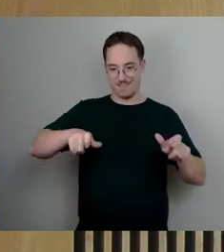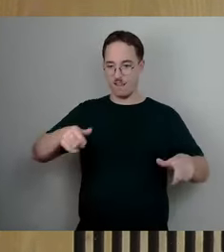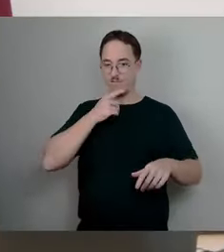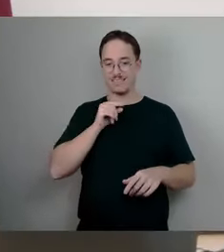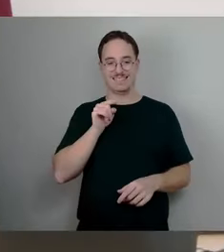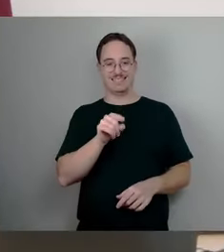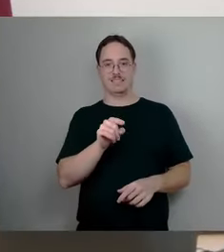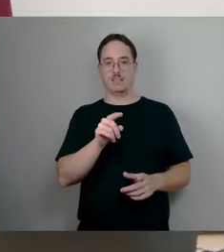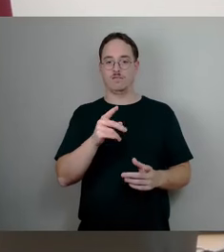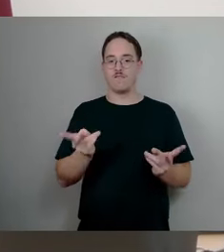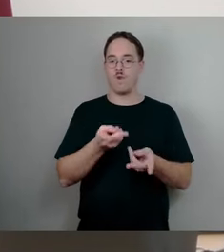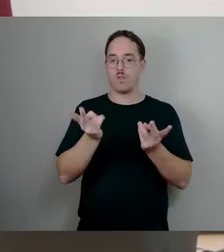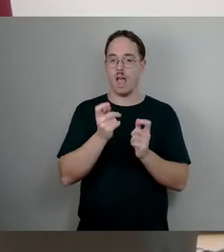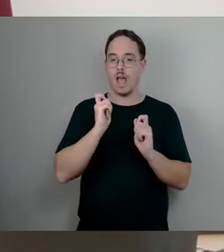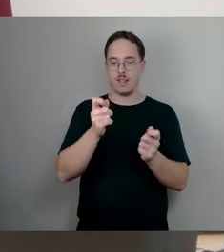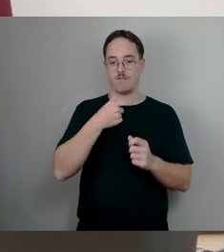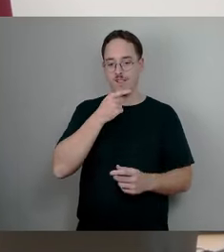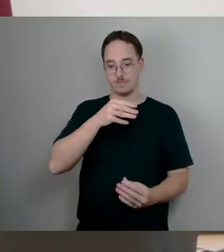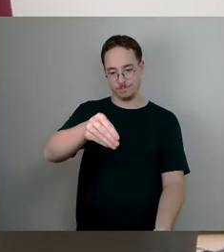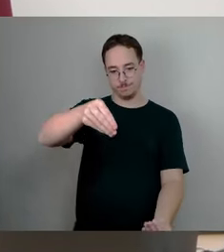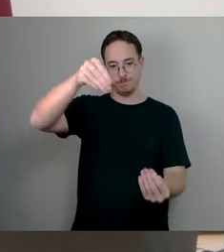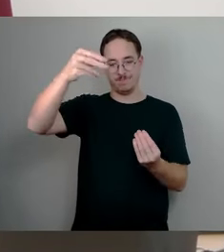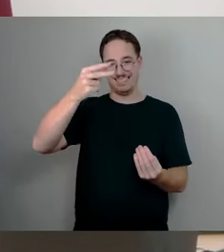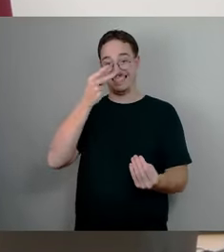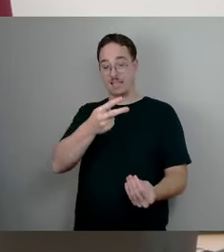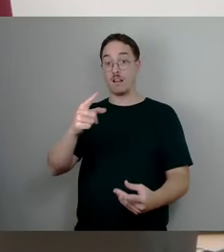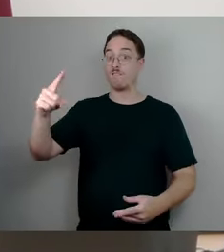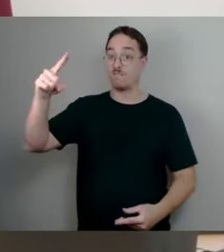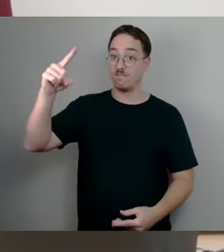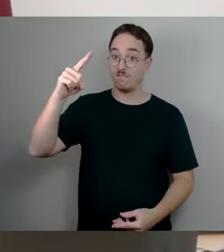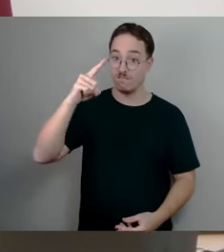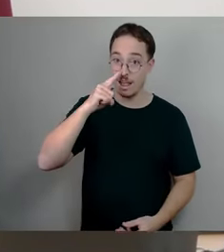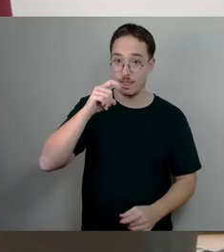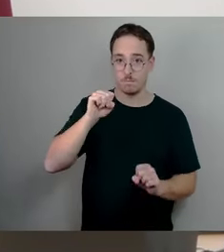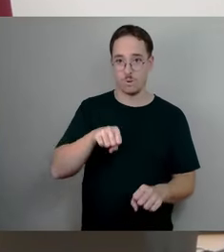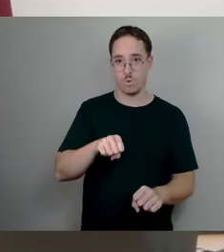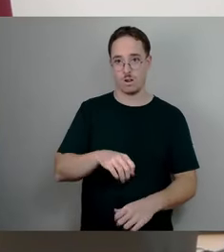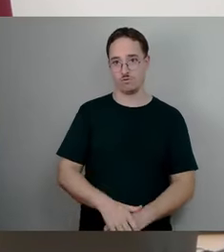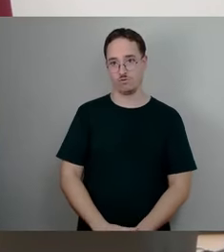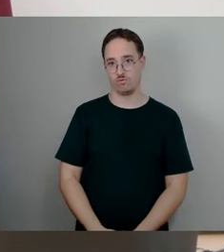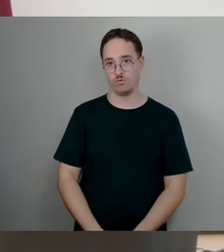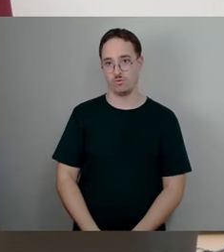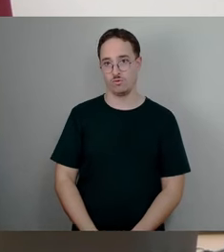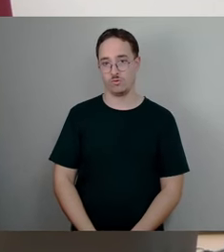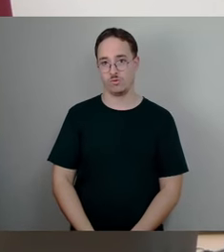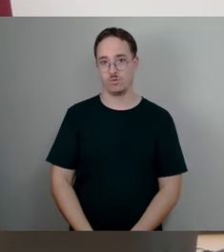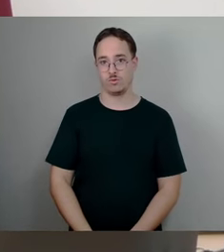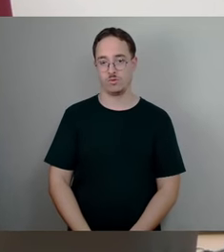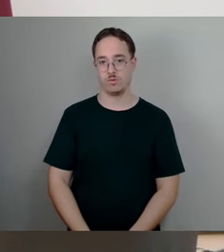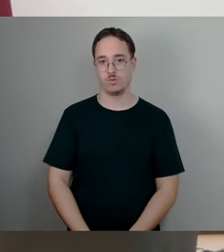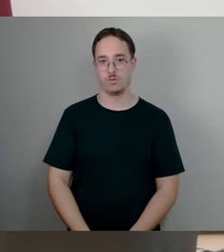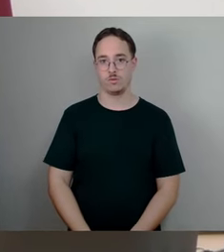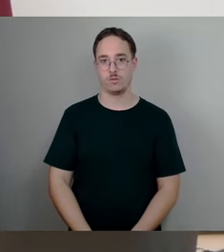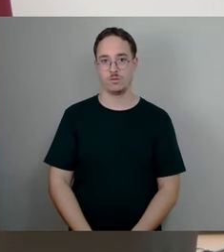Den kennt keiner, ich würde gerne wissen, was da drin steht. Es ist ein Antrag, wo im Prinzip